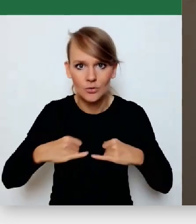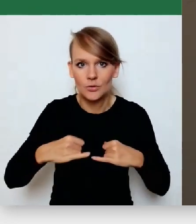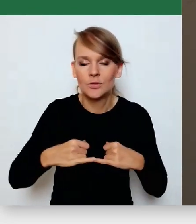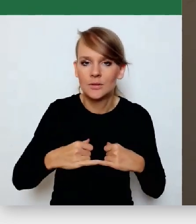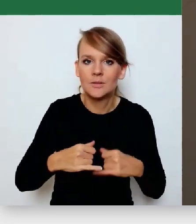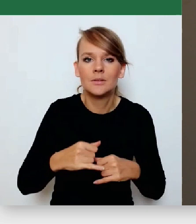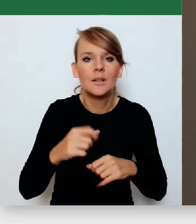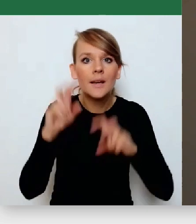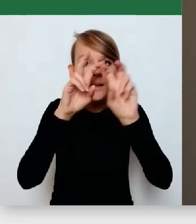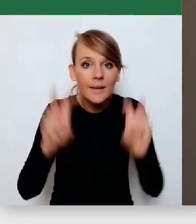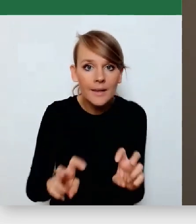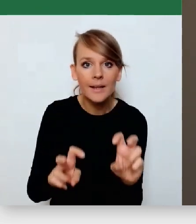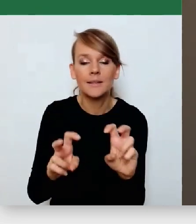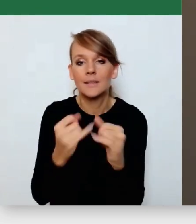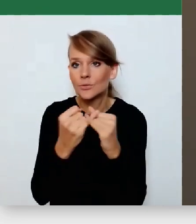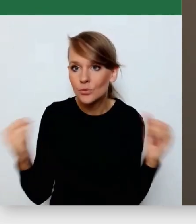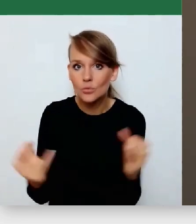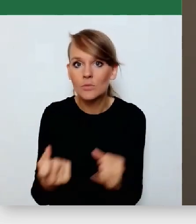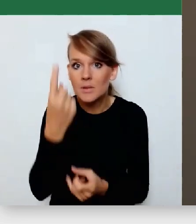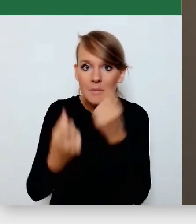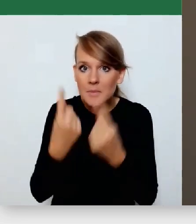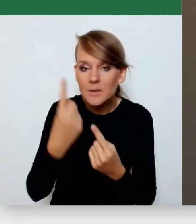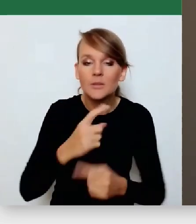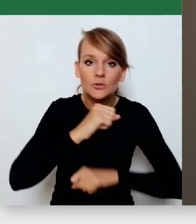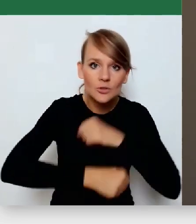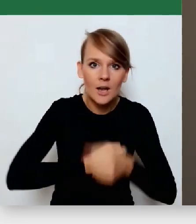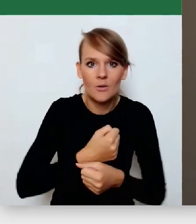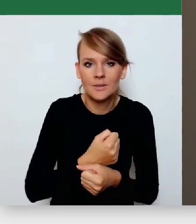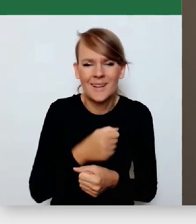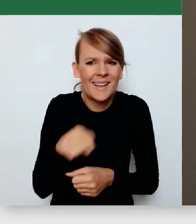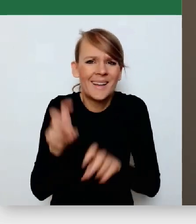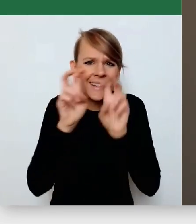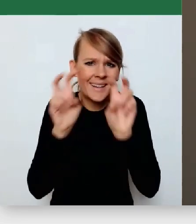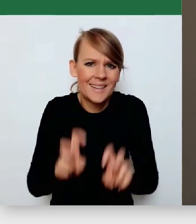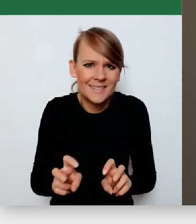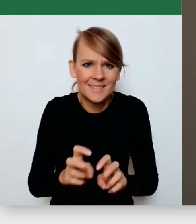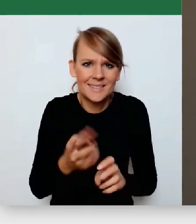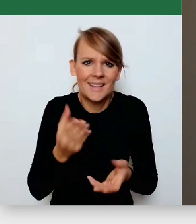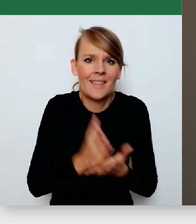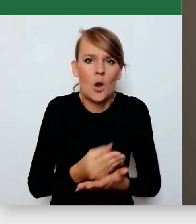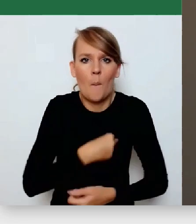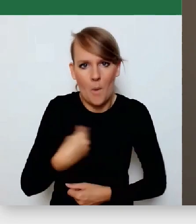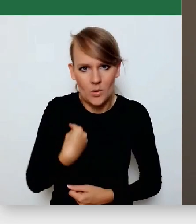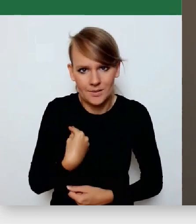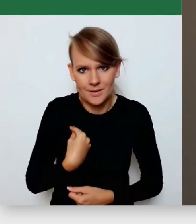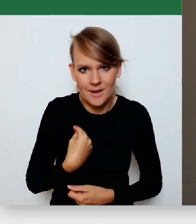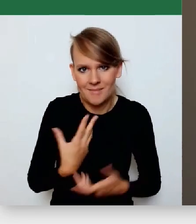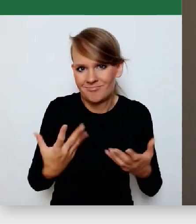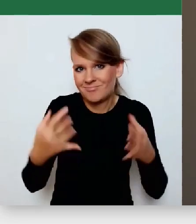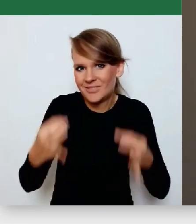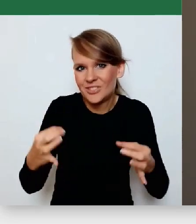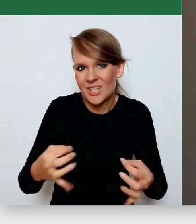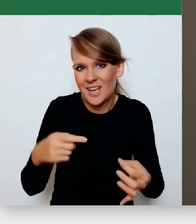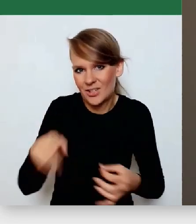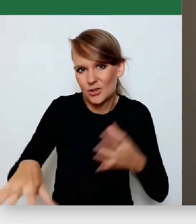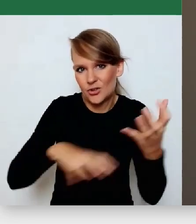na kryzysy, które nas dotykają. I dotykają przecież nie tylko Polska, ale dzisiaj mamy do czynienia ze światowym